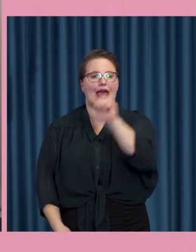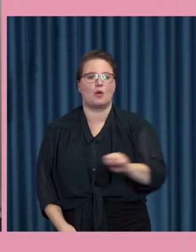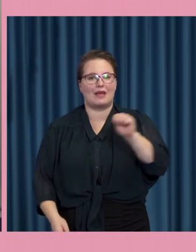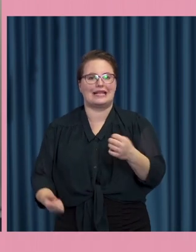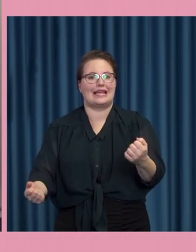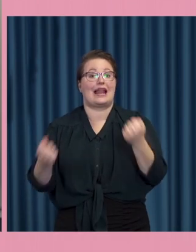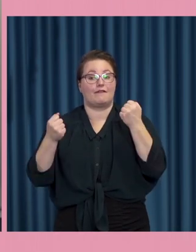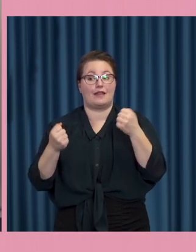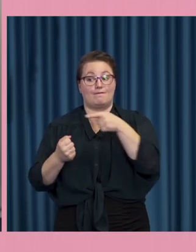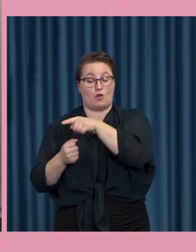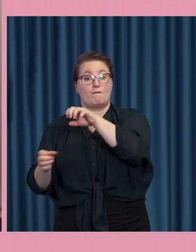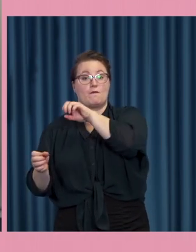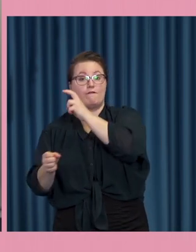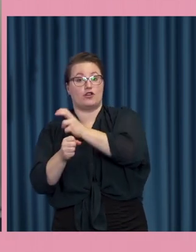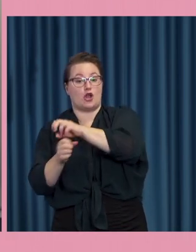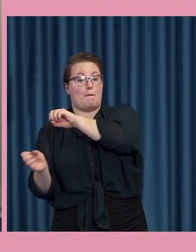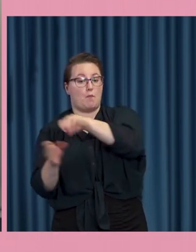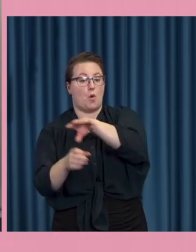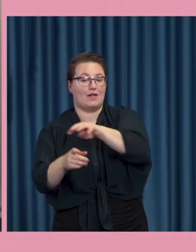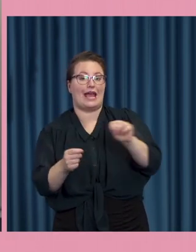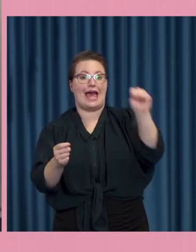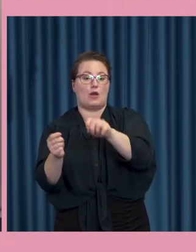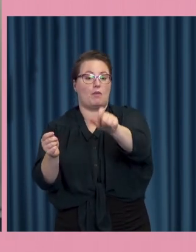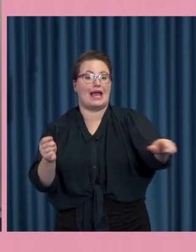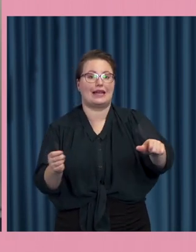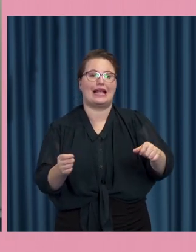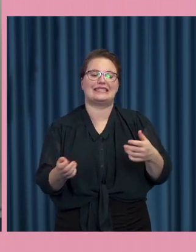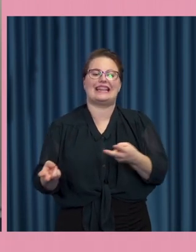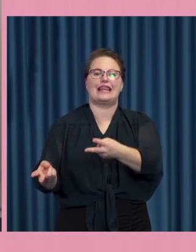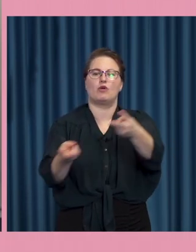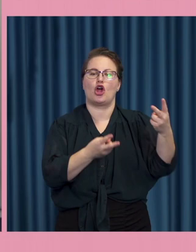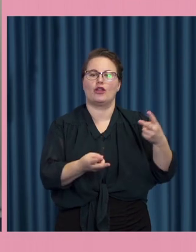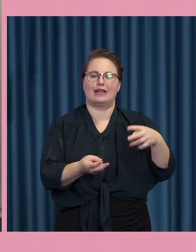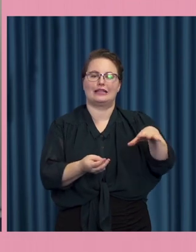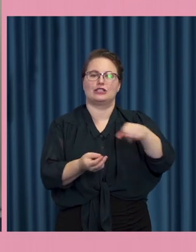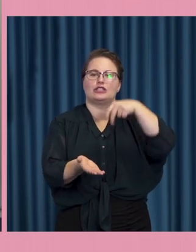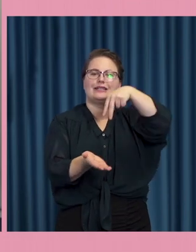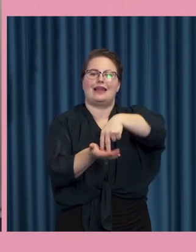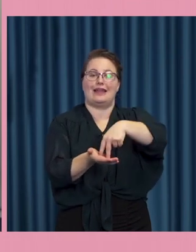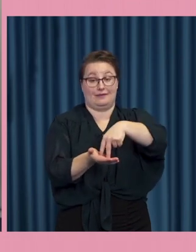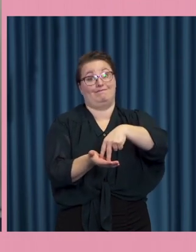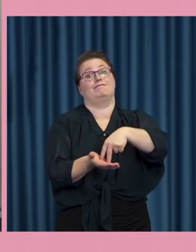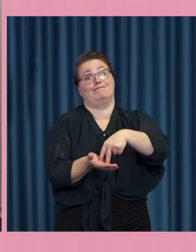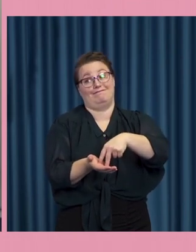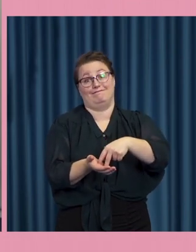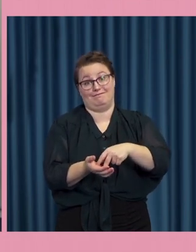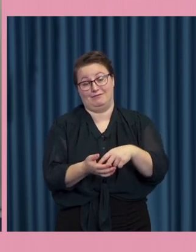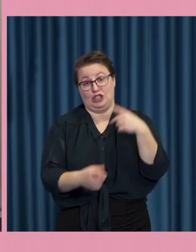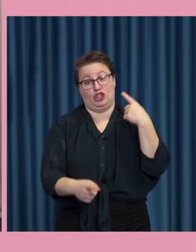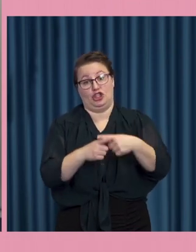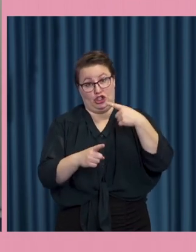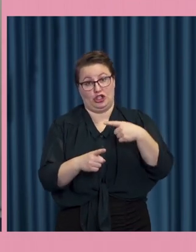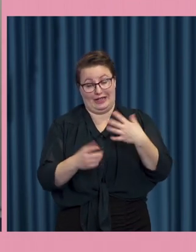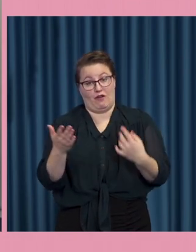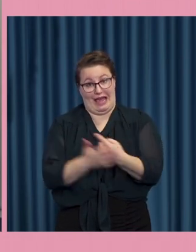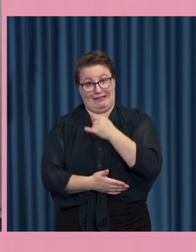påverka europeernas demokratiska ställningstagande. Och det var alltså tydligt vad man gjorde på olika sätt i det valet. Det skedde